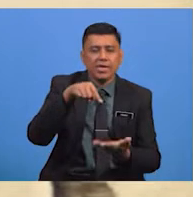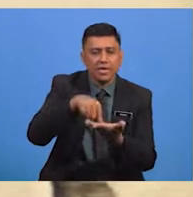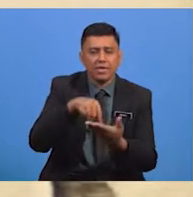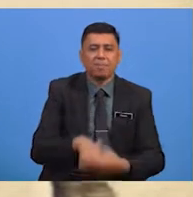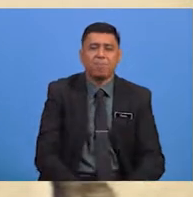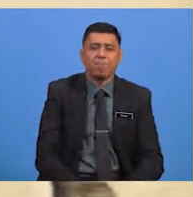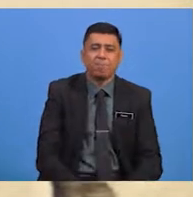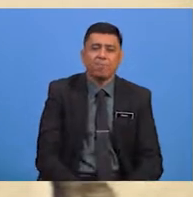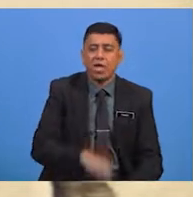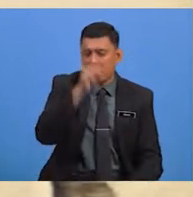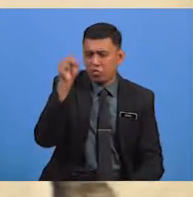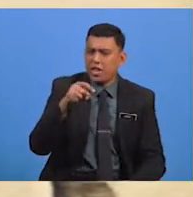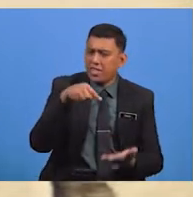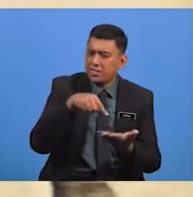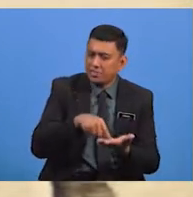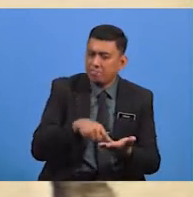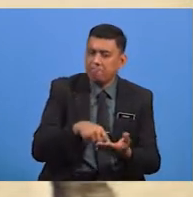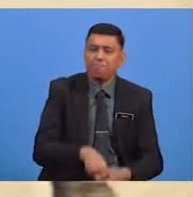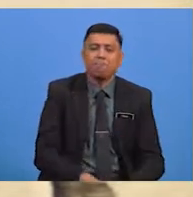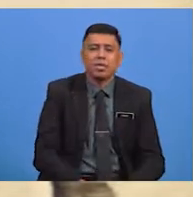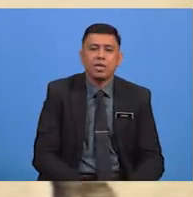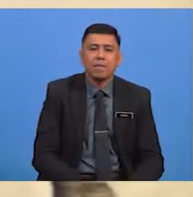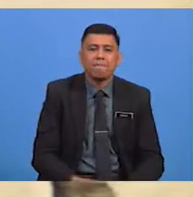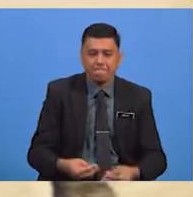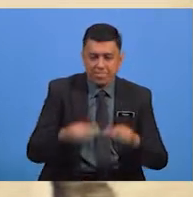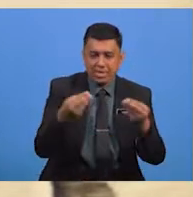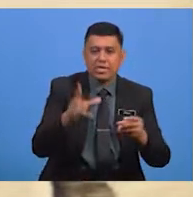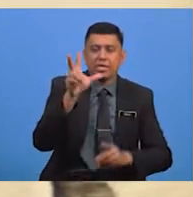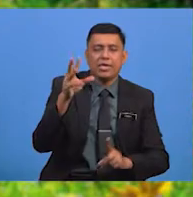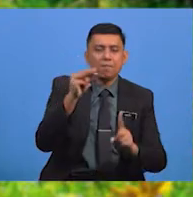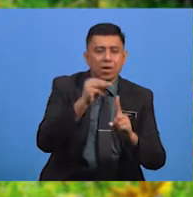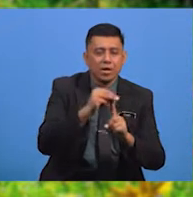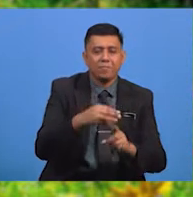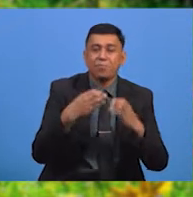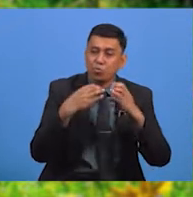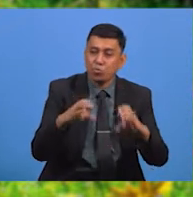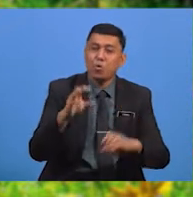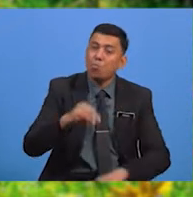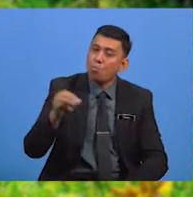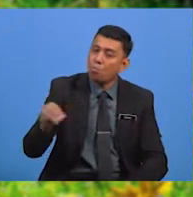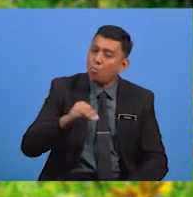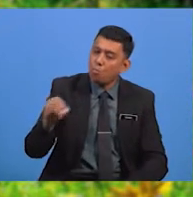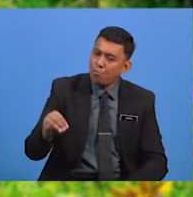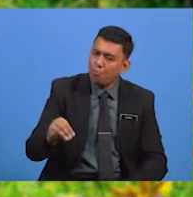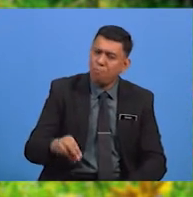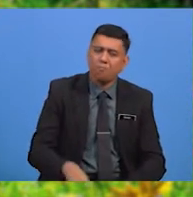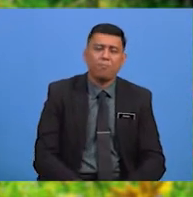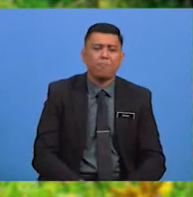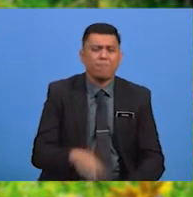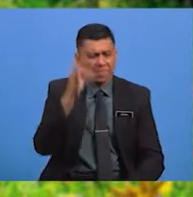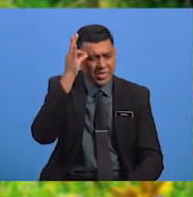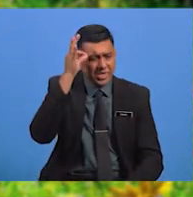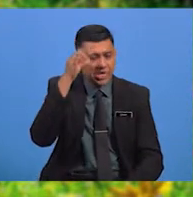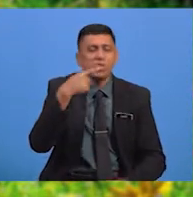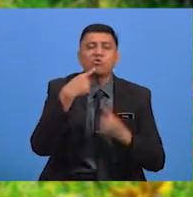Soalan Ini Juga Diberikan Tiga Markah Cuba Murid Murid Rangka Jawapan